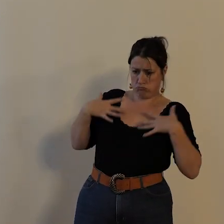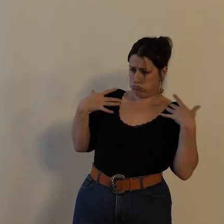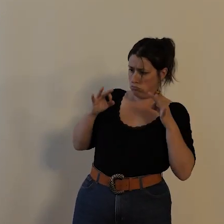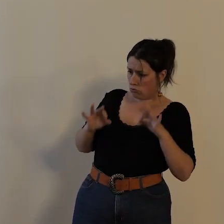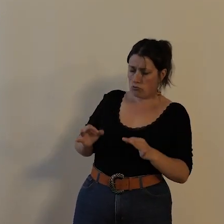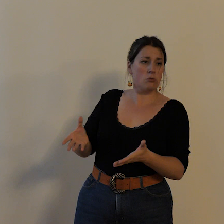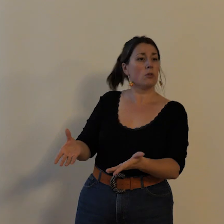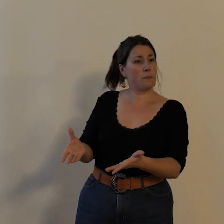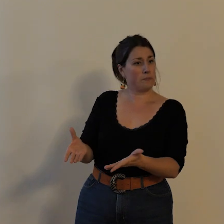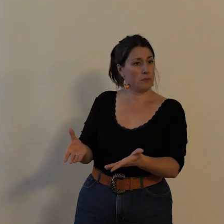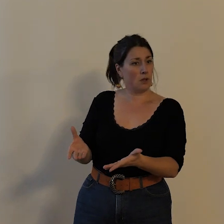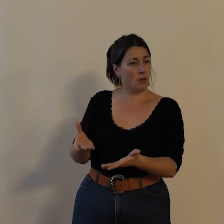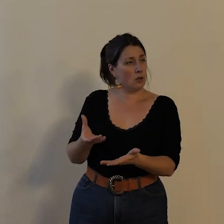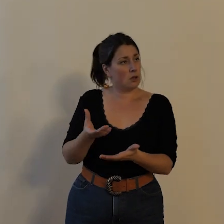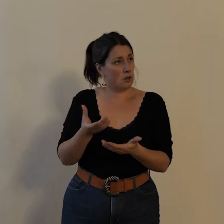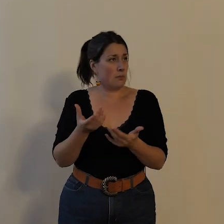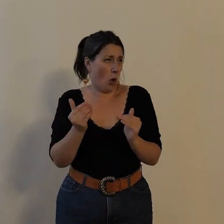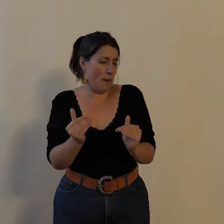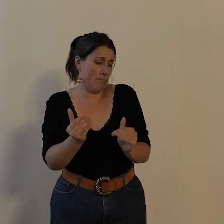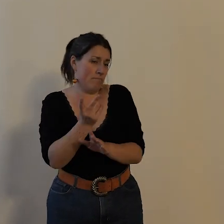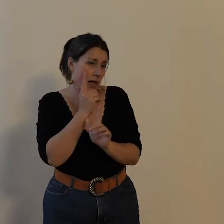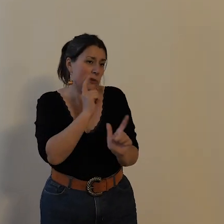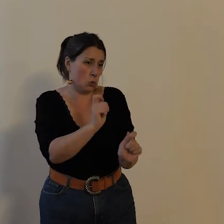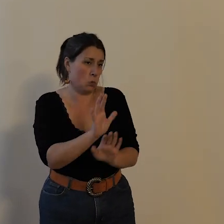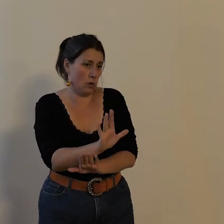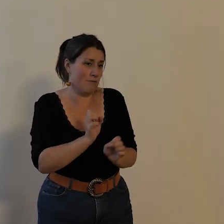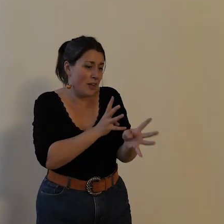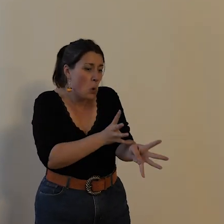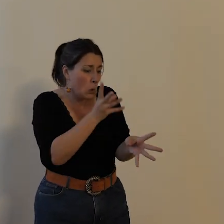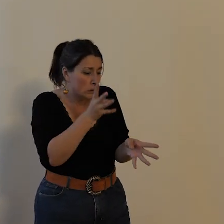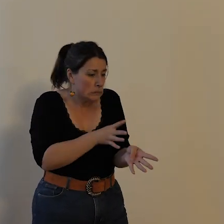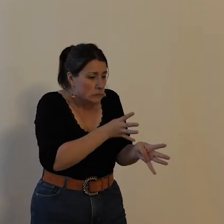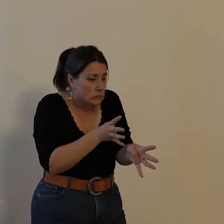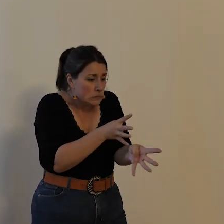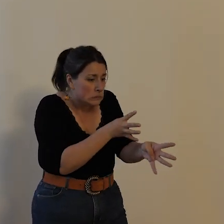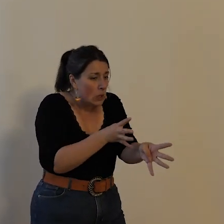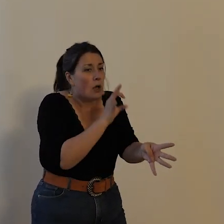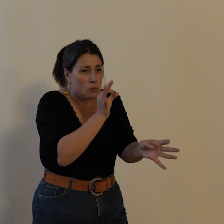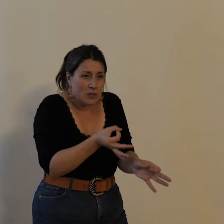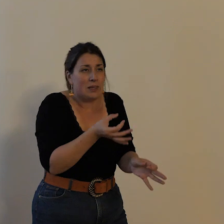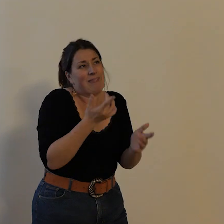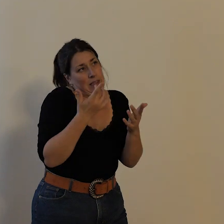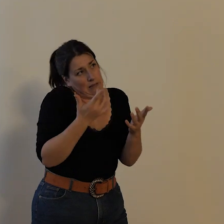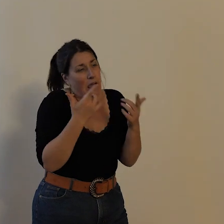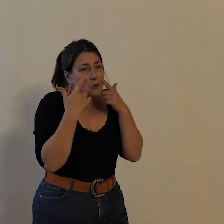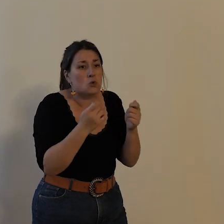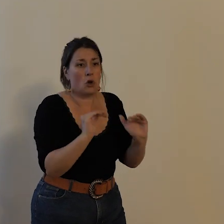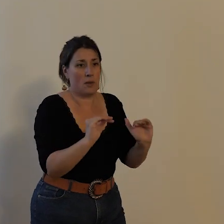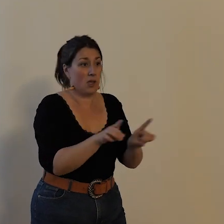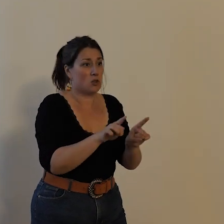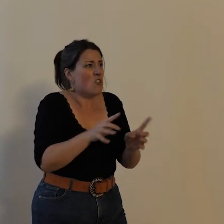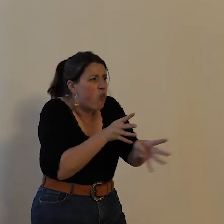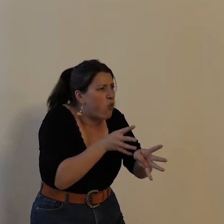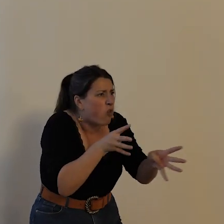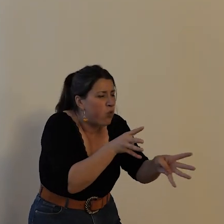physique tout en recommandant la prudence dans l'apprentissage les courses trop rapides et l'ascension des côtes